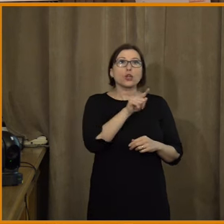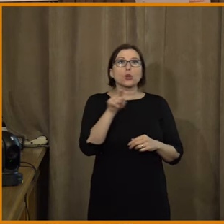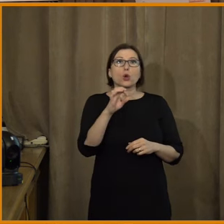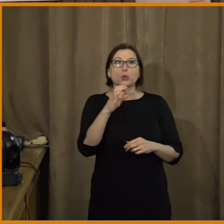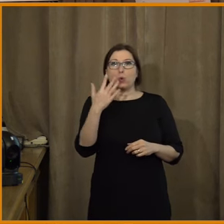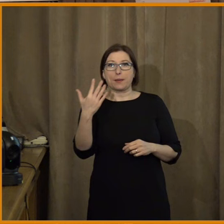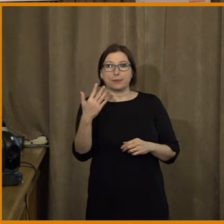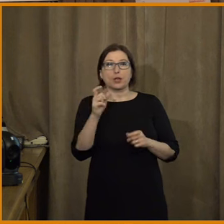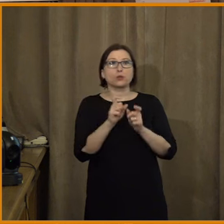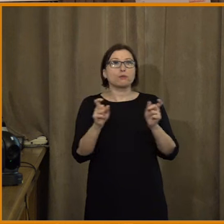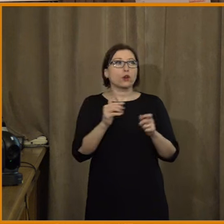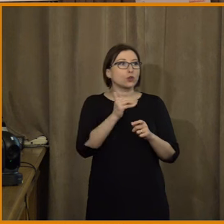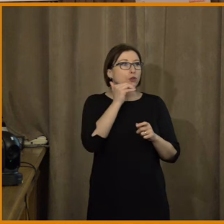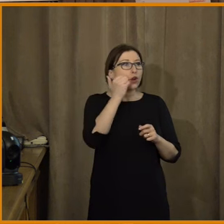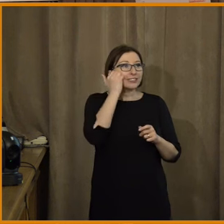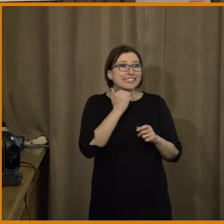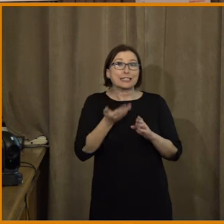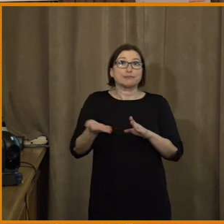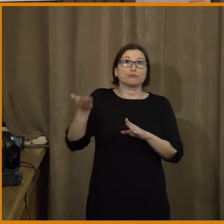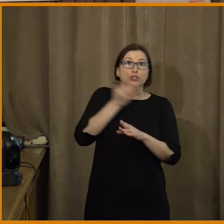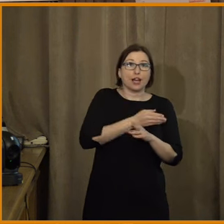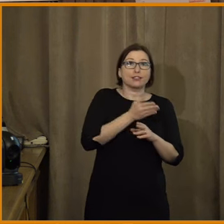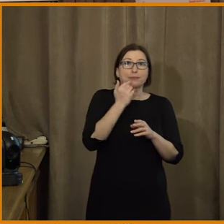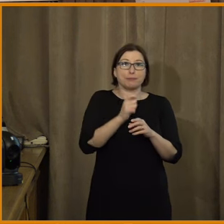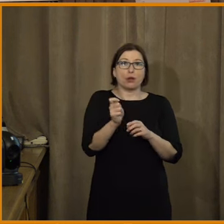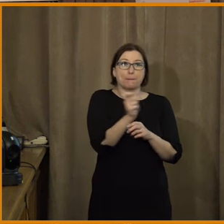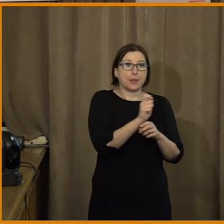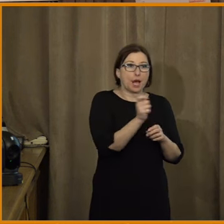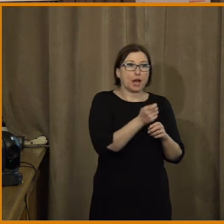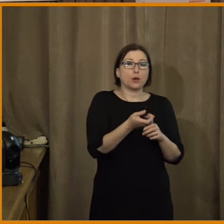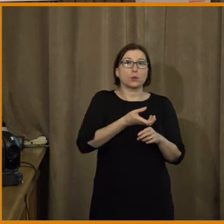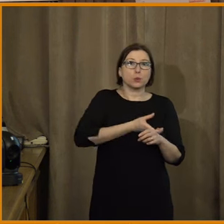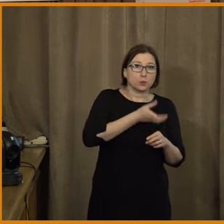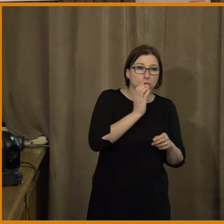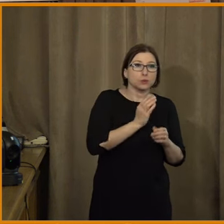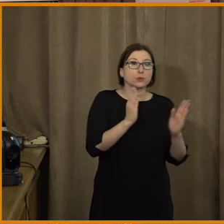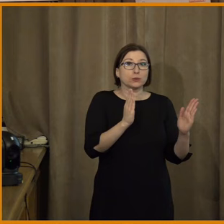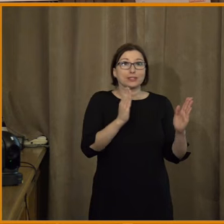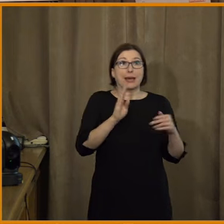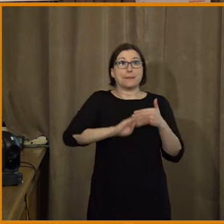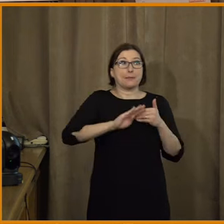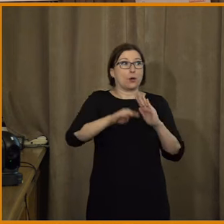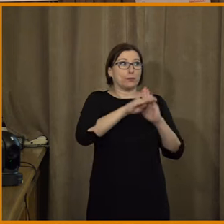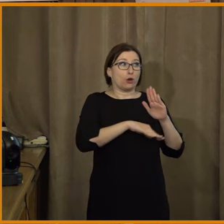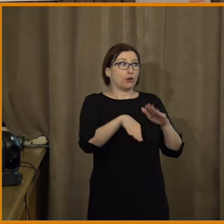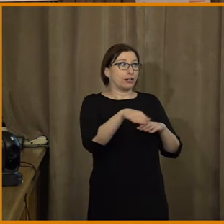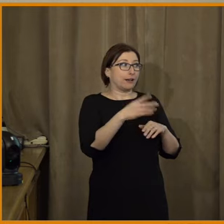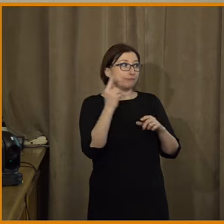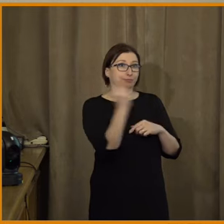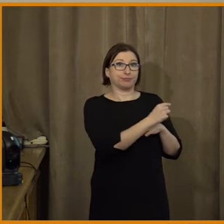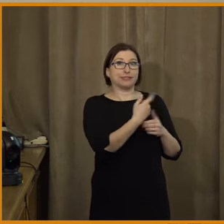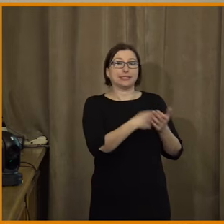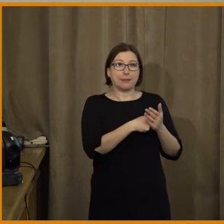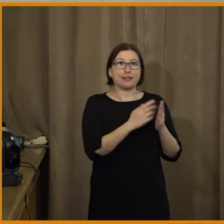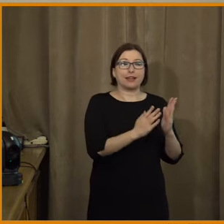,5, protože řada z vás využila ten přechod mezi těma dvěma panelama k tomu, že se šla občerstvit mimo programu vlastně. Takže teďka tady